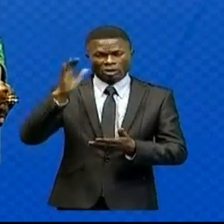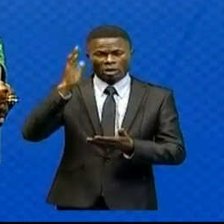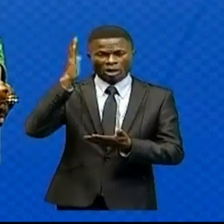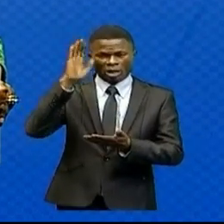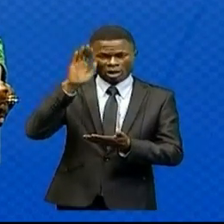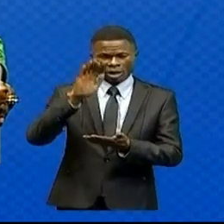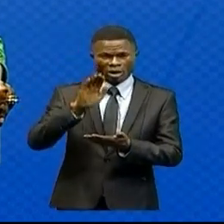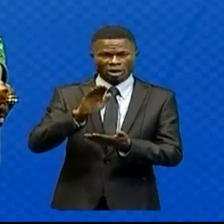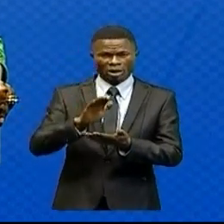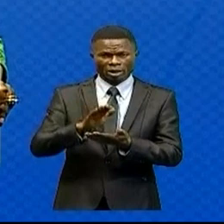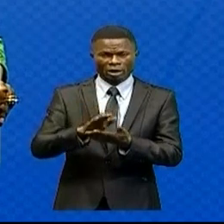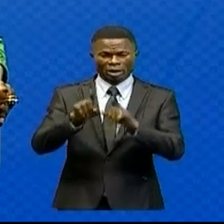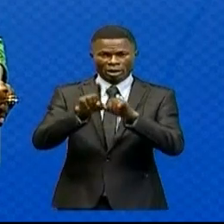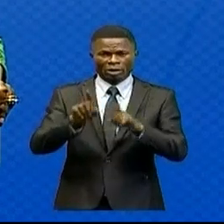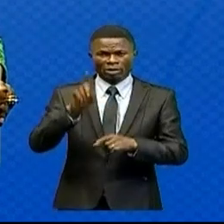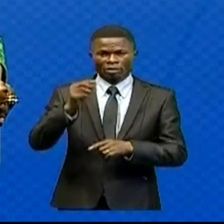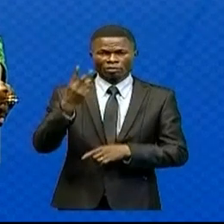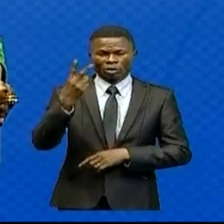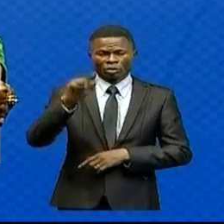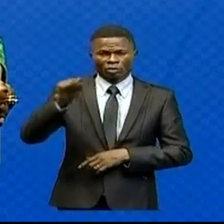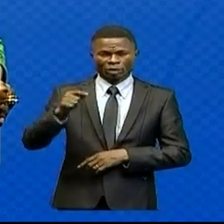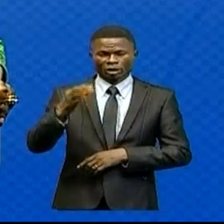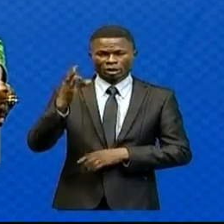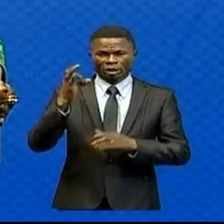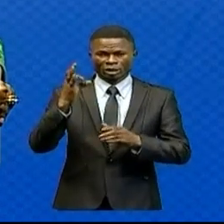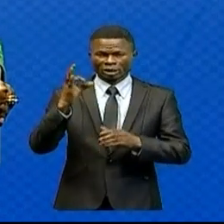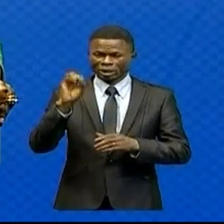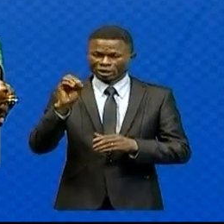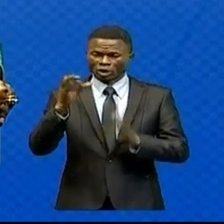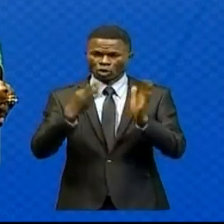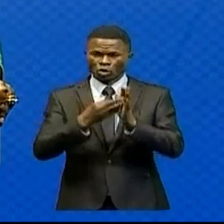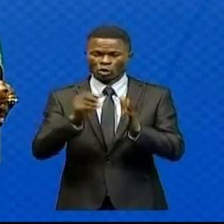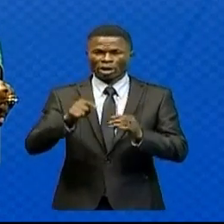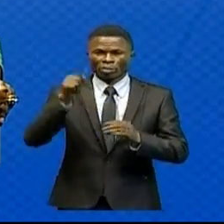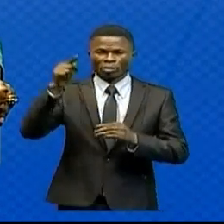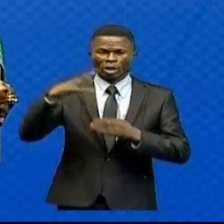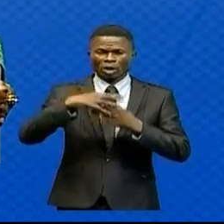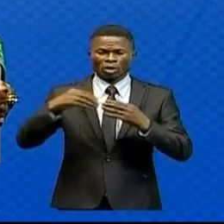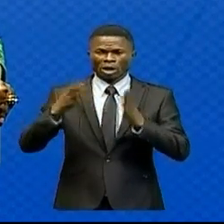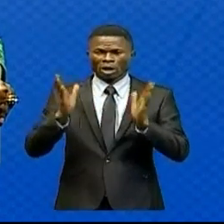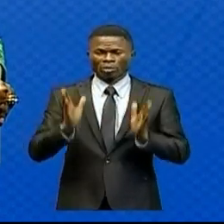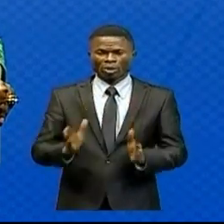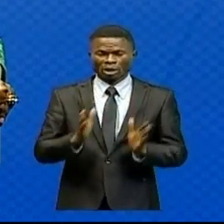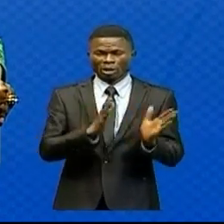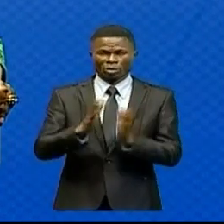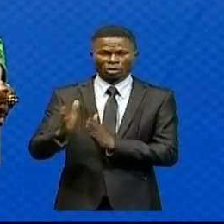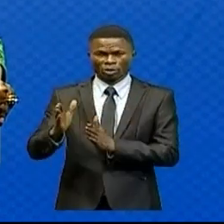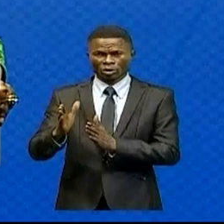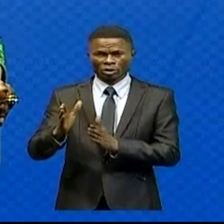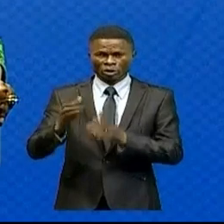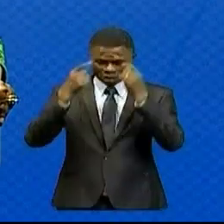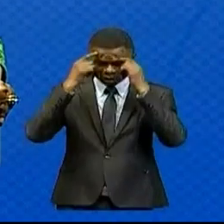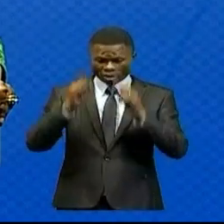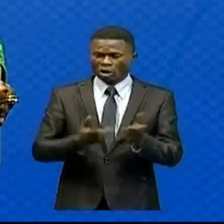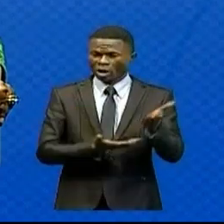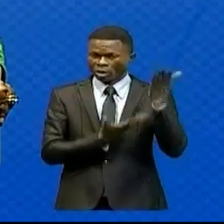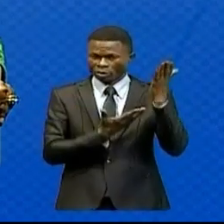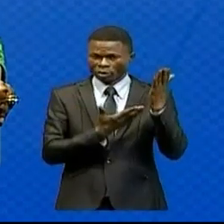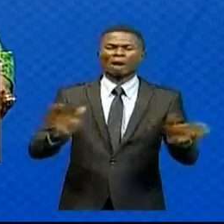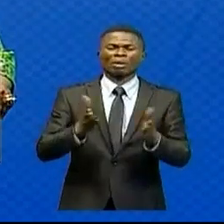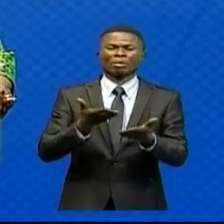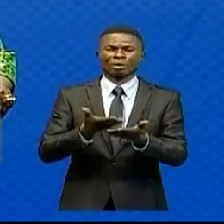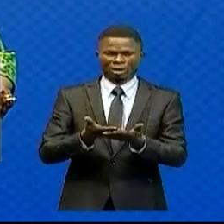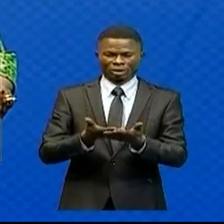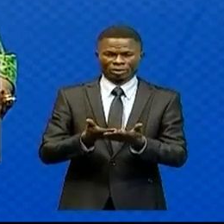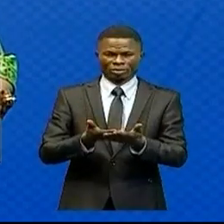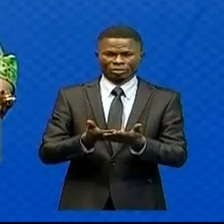et 23,08 milliards de dollars américains destinés aux mesures prioritaires d'adaptation.